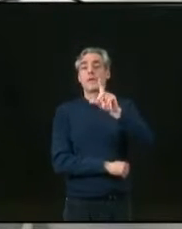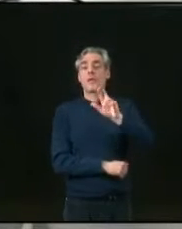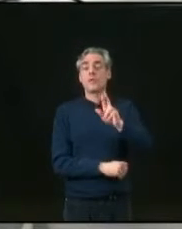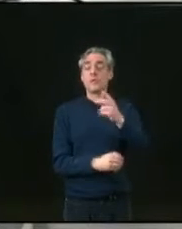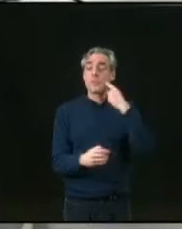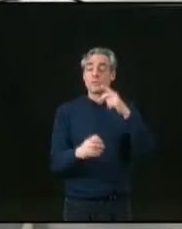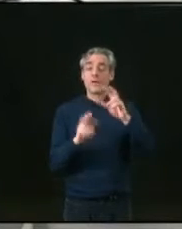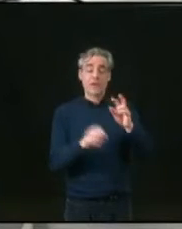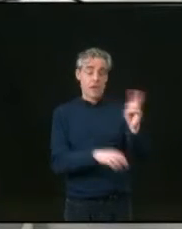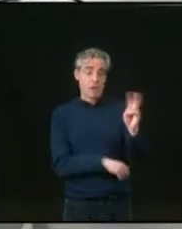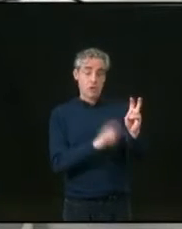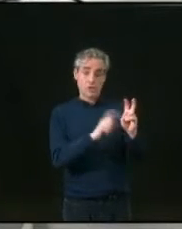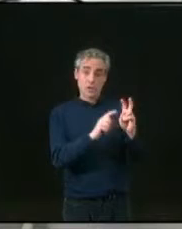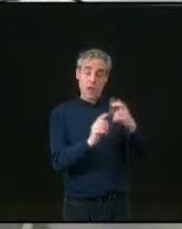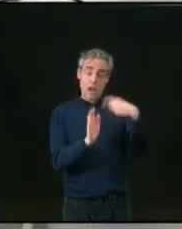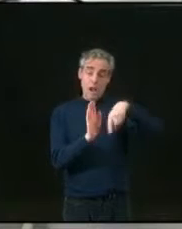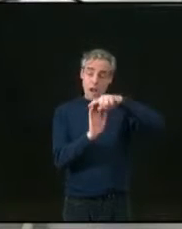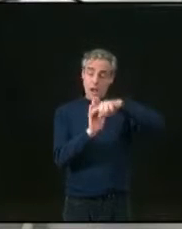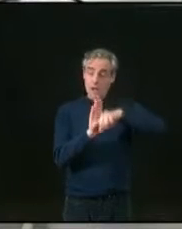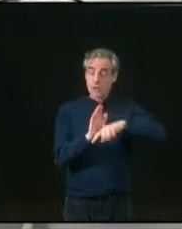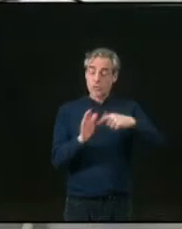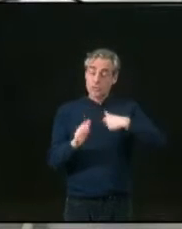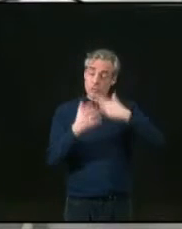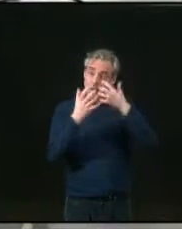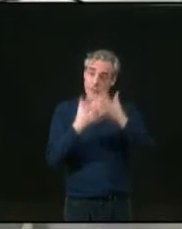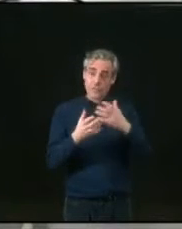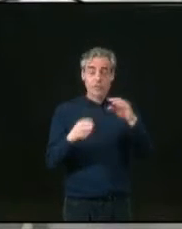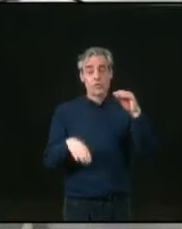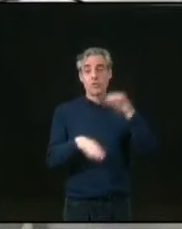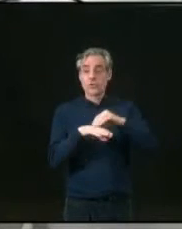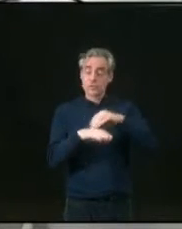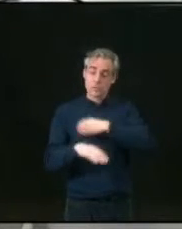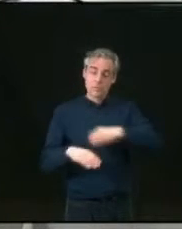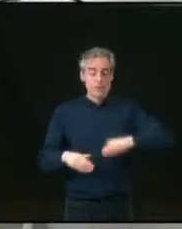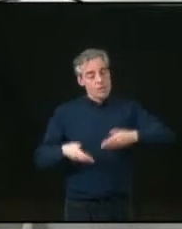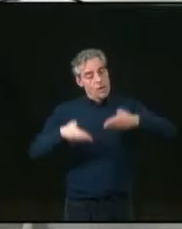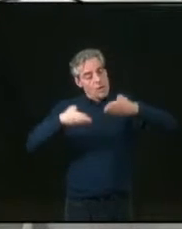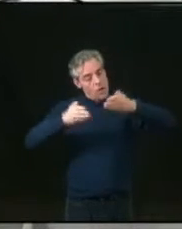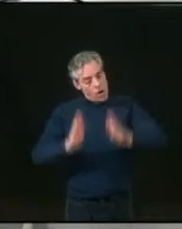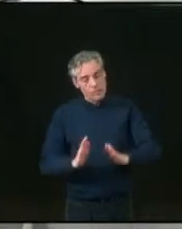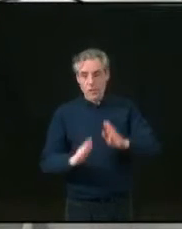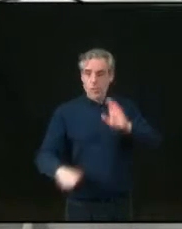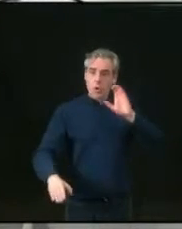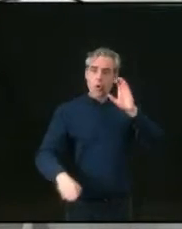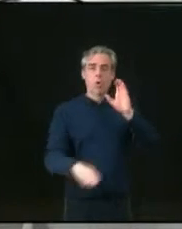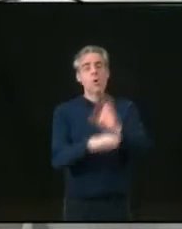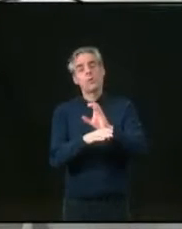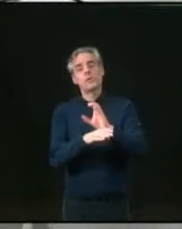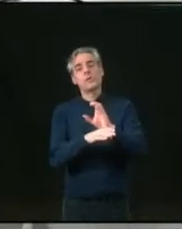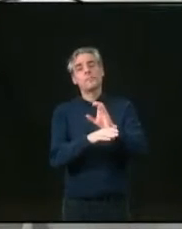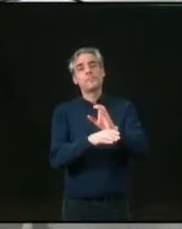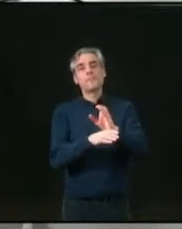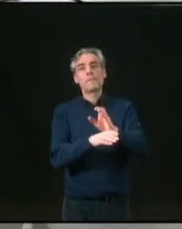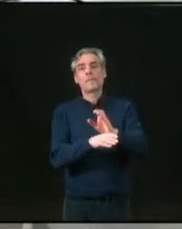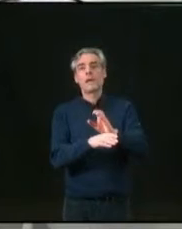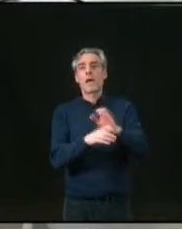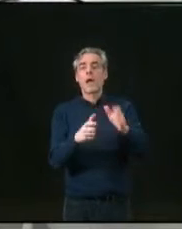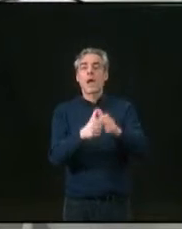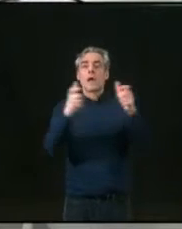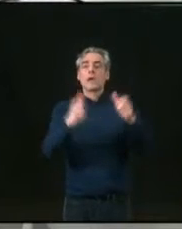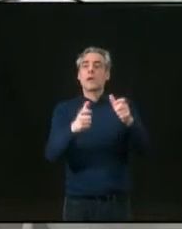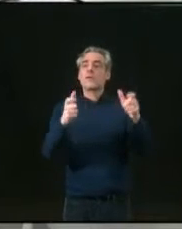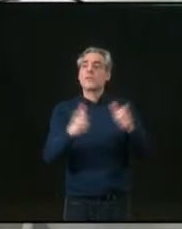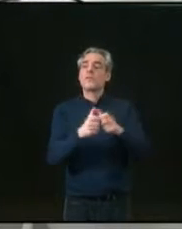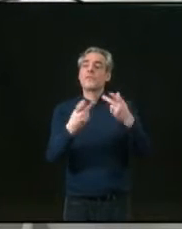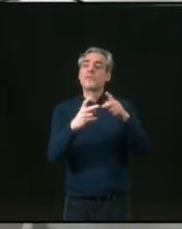finir sur l'écologie, la liste par nous-mêmes demande que le Conseil municipal prenne officiellement position contre l'élargissement de l'incinérateur de